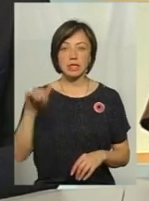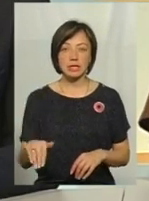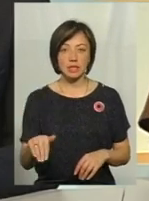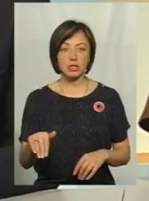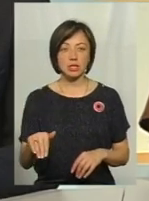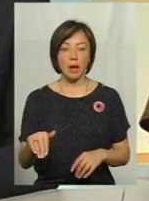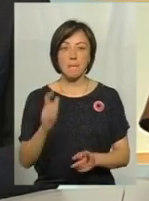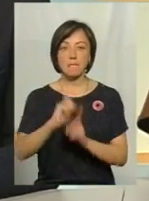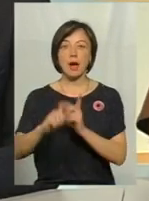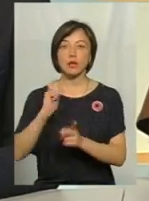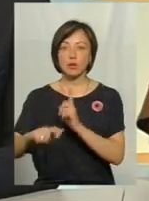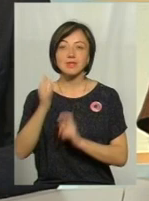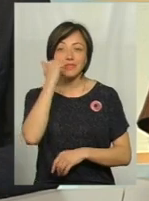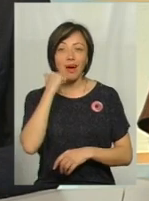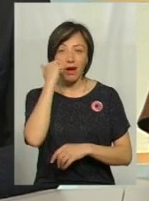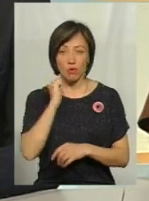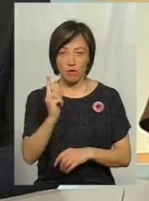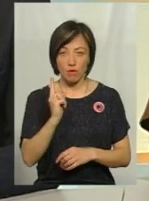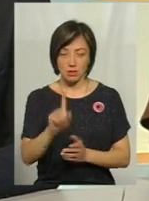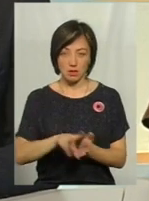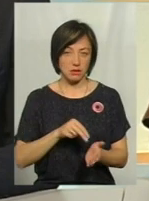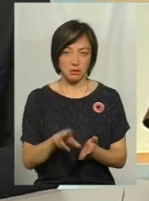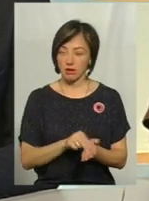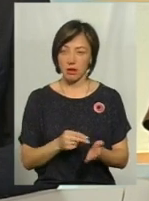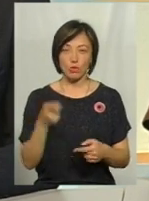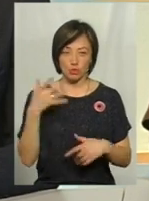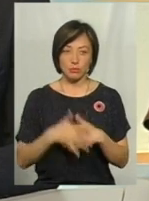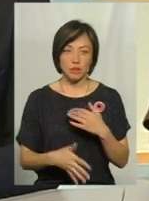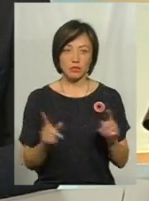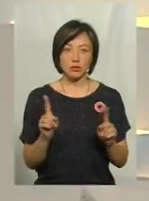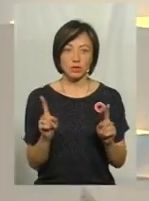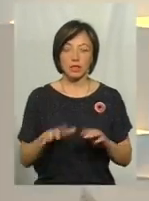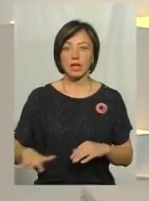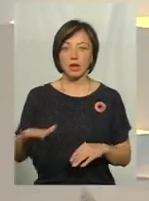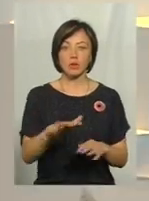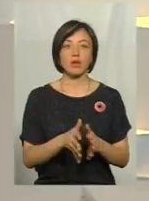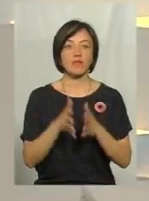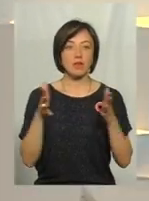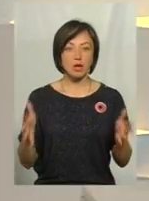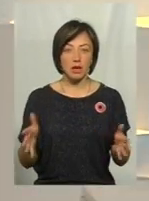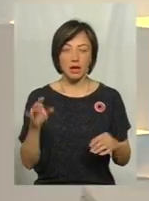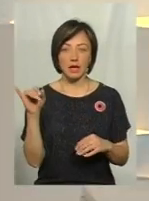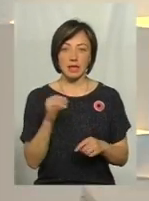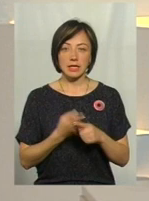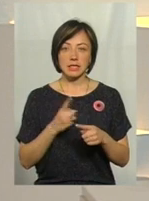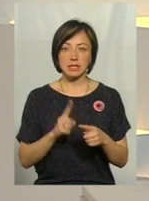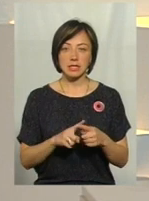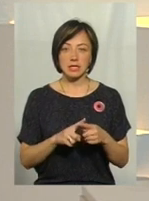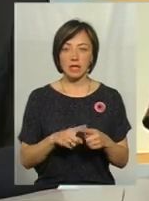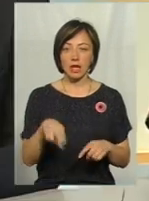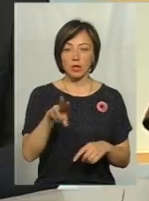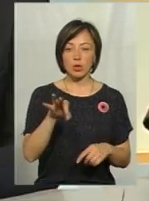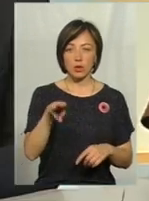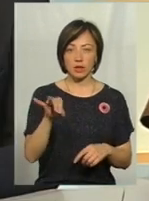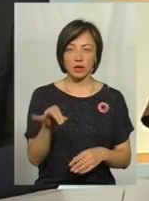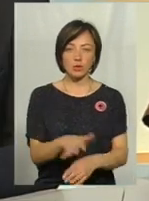патронів старого зразка. Ну, розумієте, що територія велика і ці ДОТи-ДОТи просто